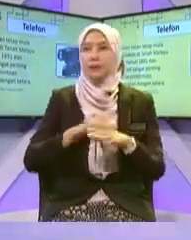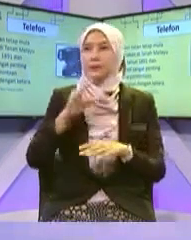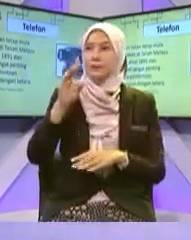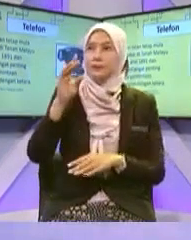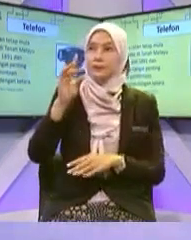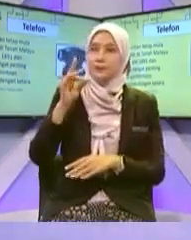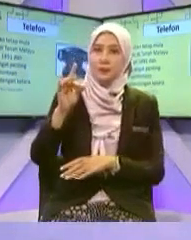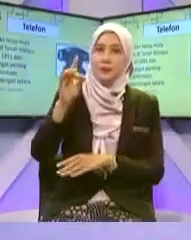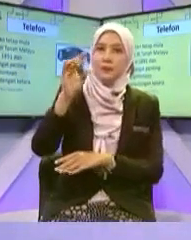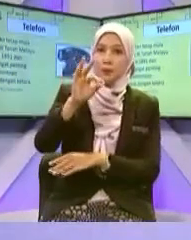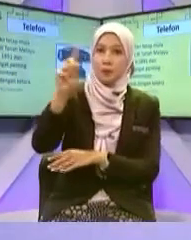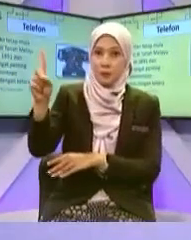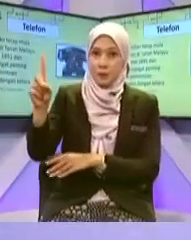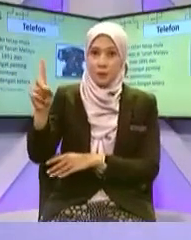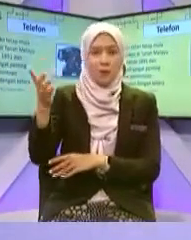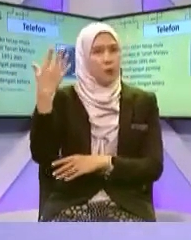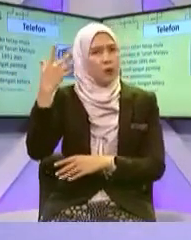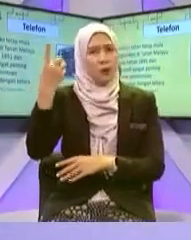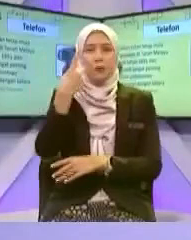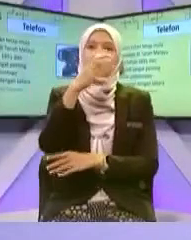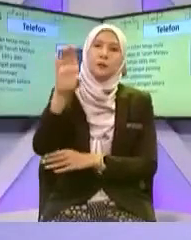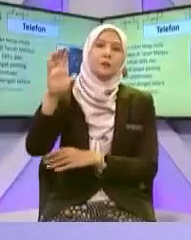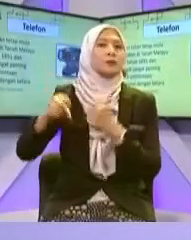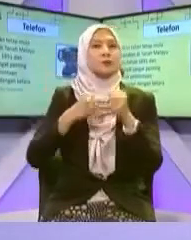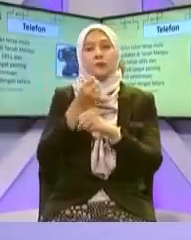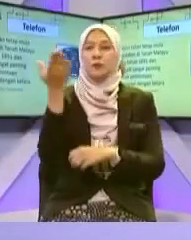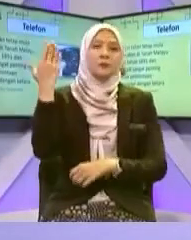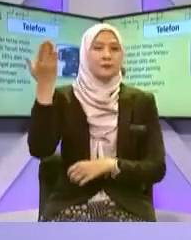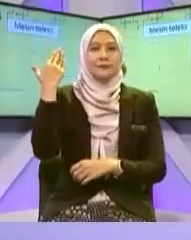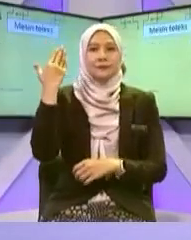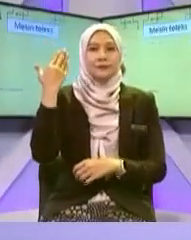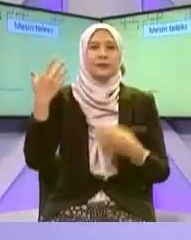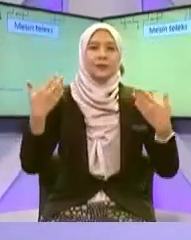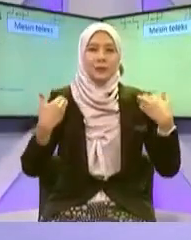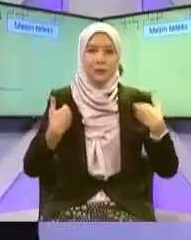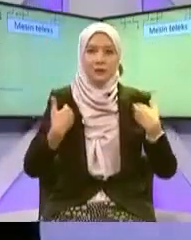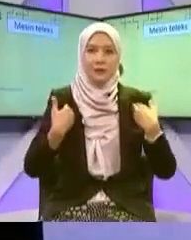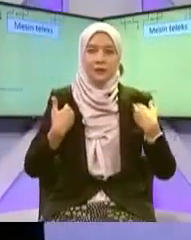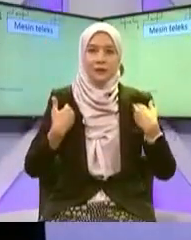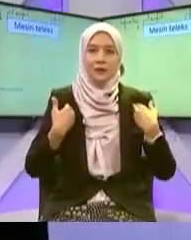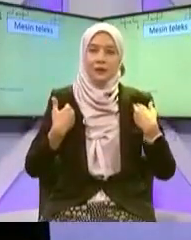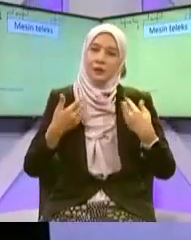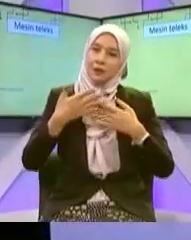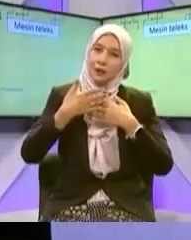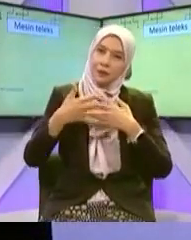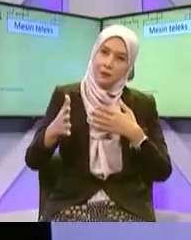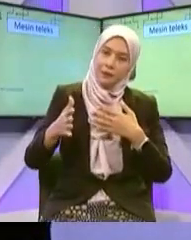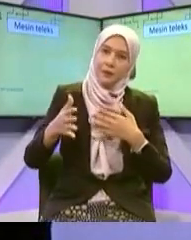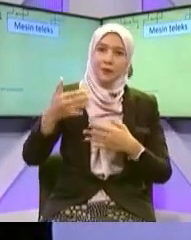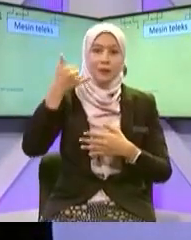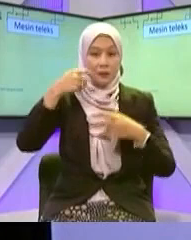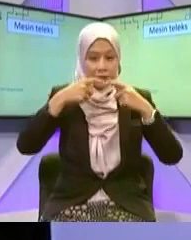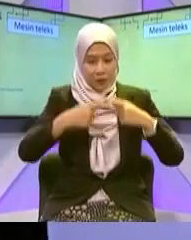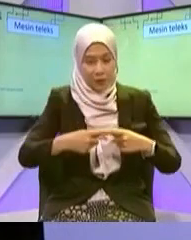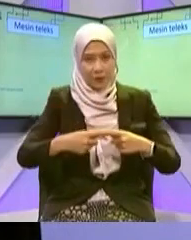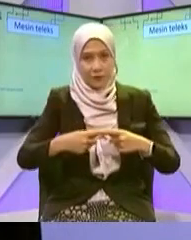lebih Yang dah berada Di negara Kita Malaysia Yang seterusnya Lepas adanya Telefon